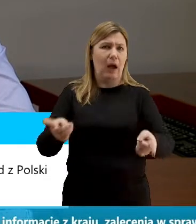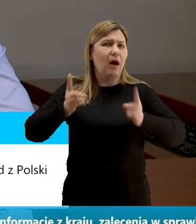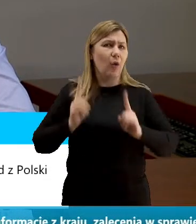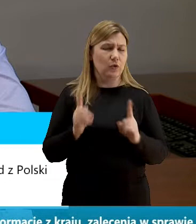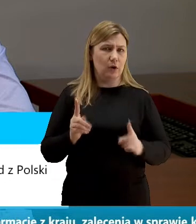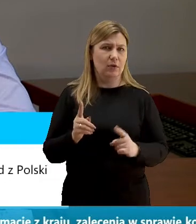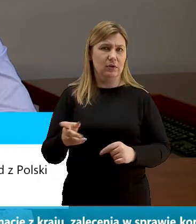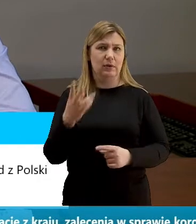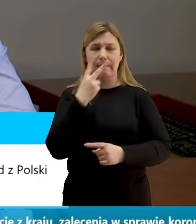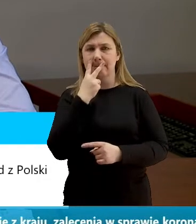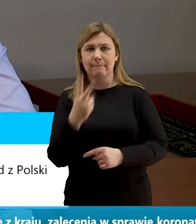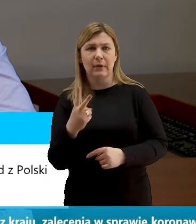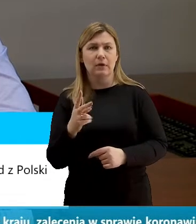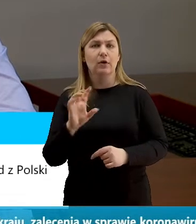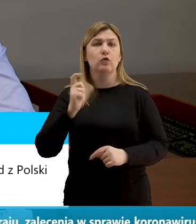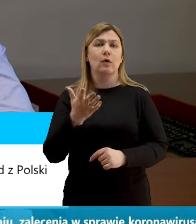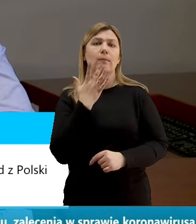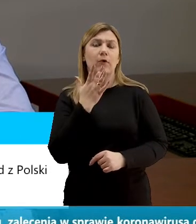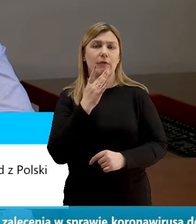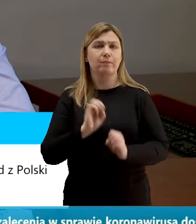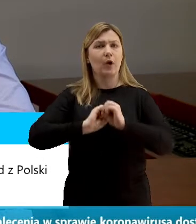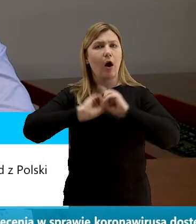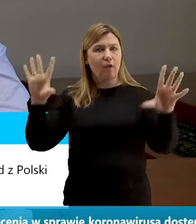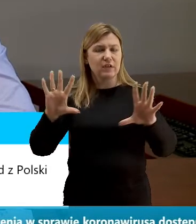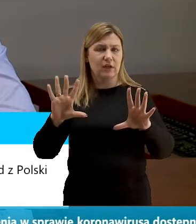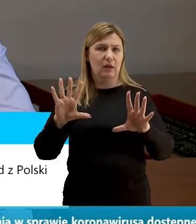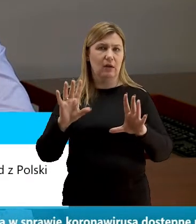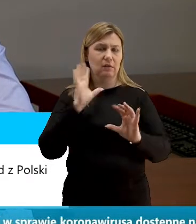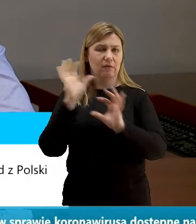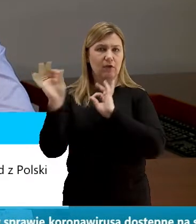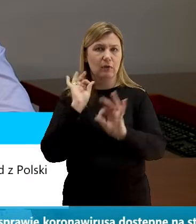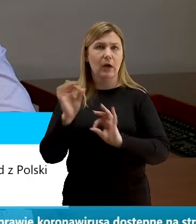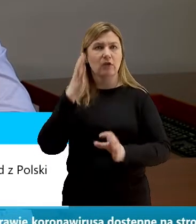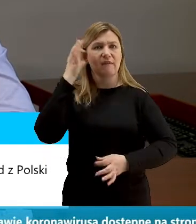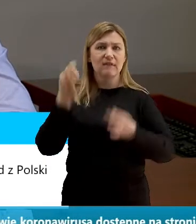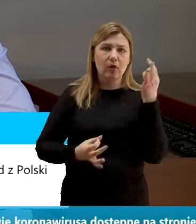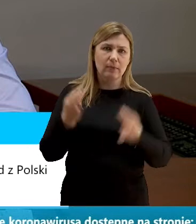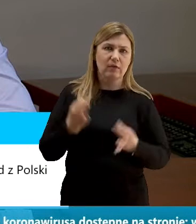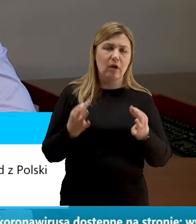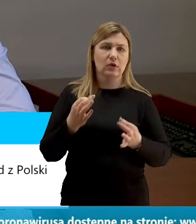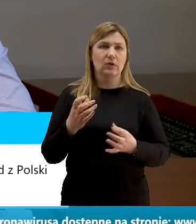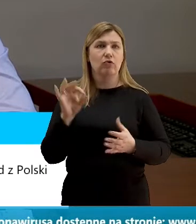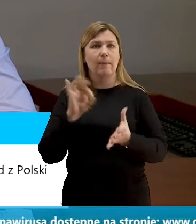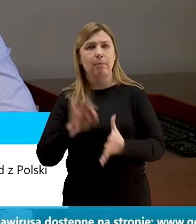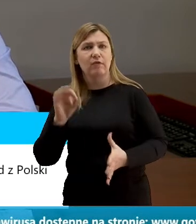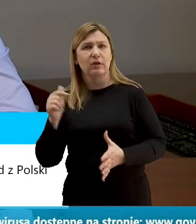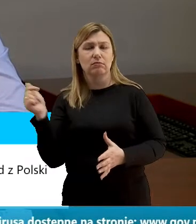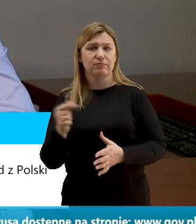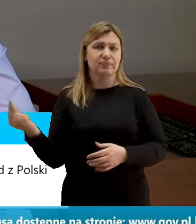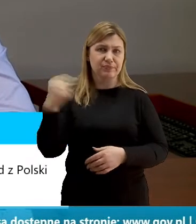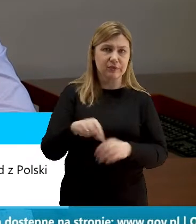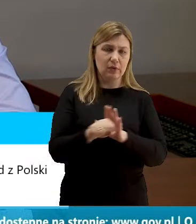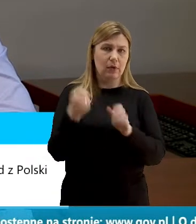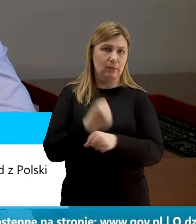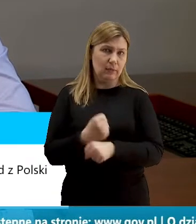tym co mówią oficjalne źródła jeżeli są jakieś wątpliwości co do tego czy ktoś powinien się w pracy pojawić czy nie też tutaj powinien